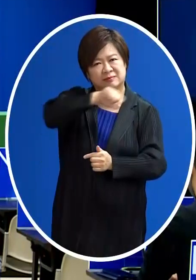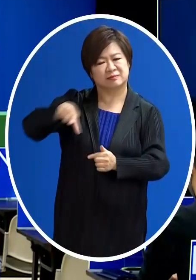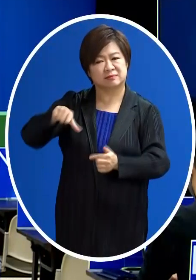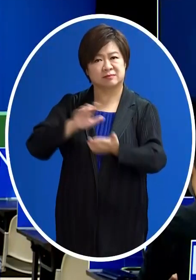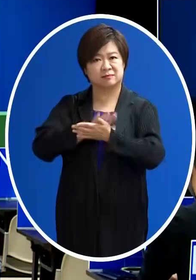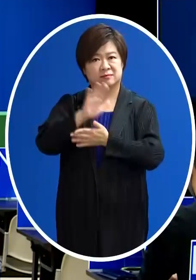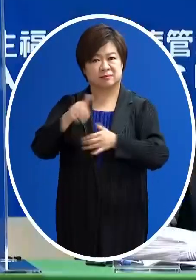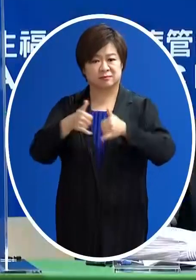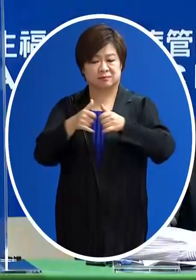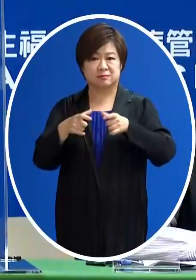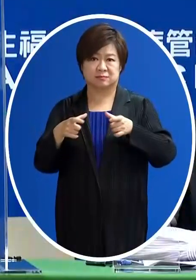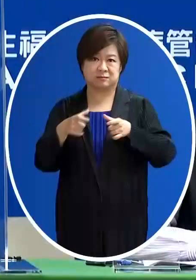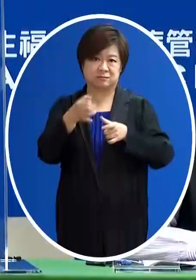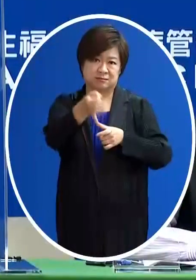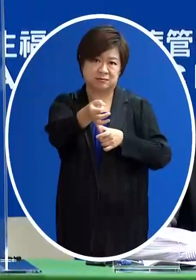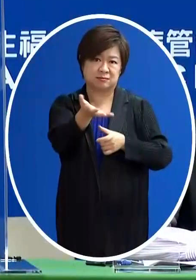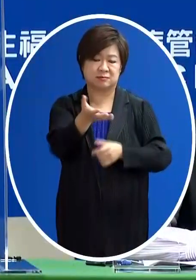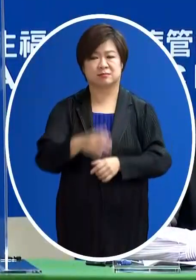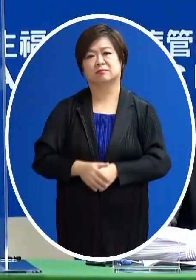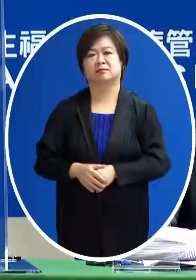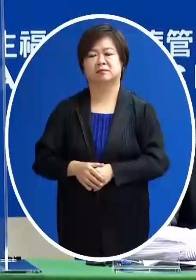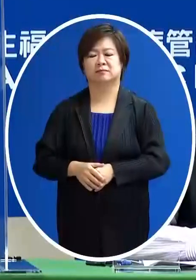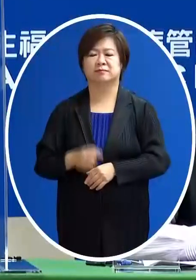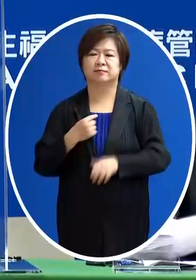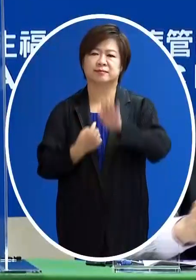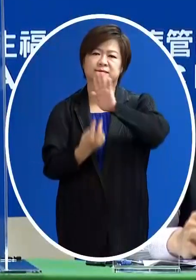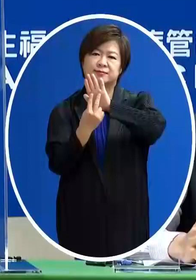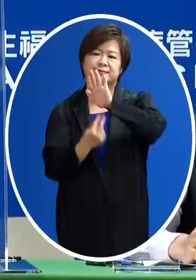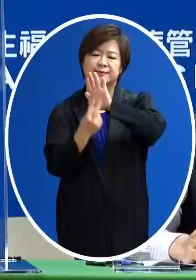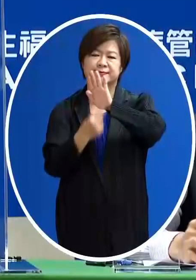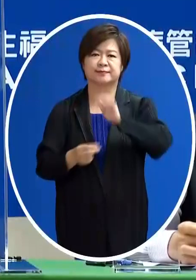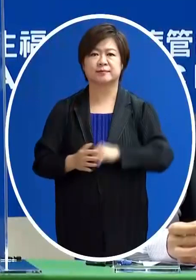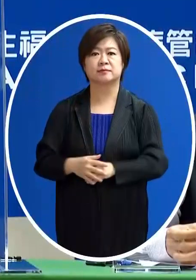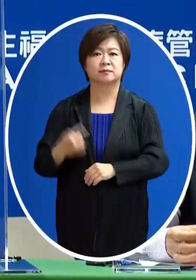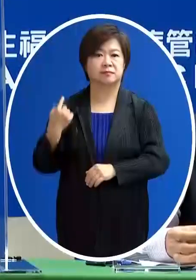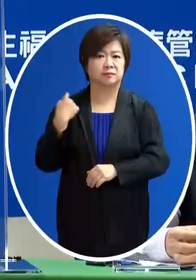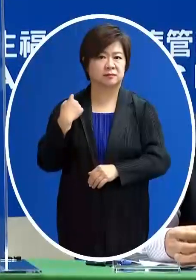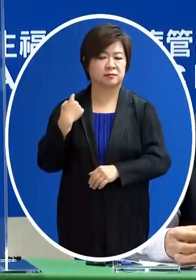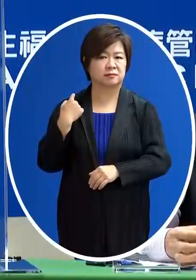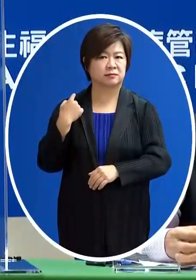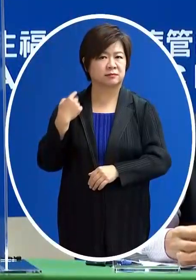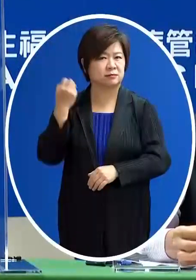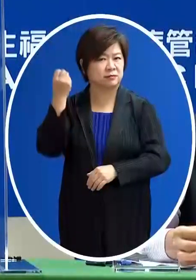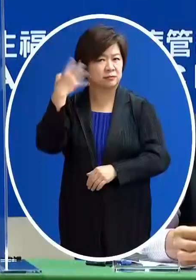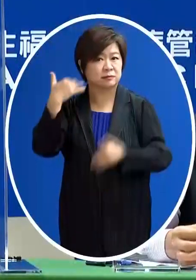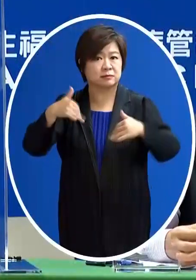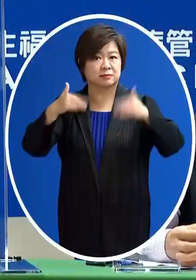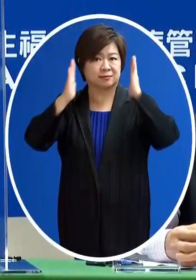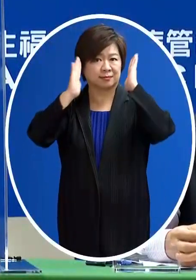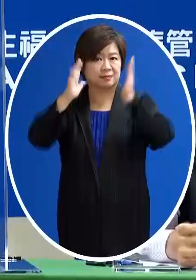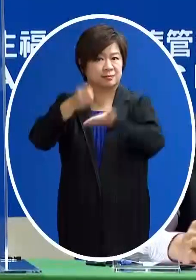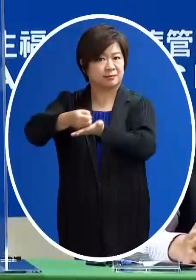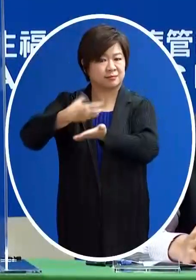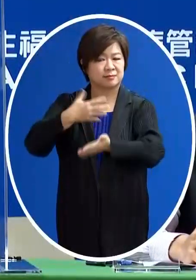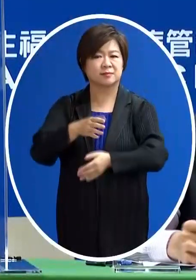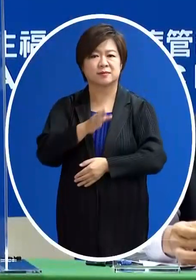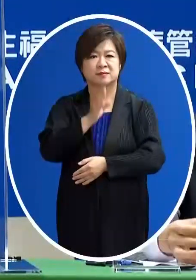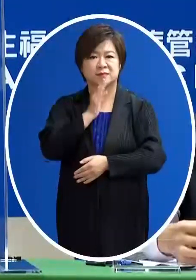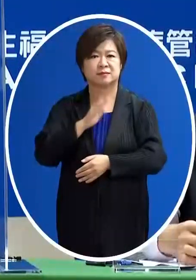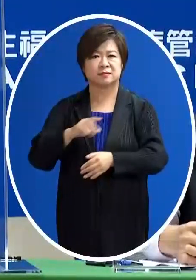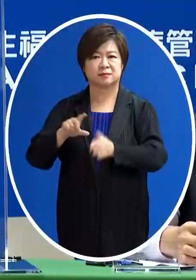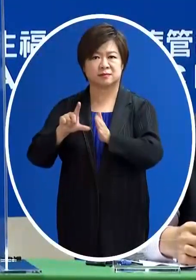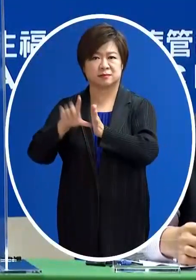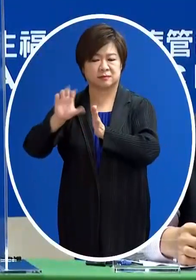謝謝大概分做幾個啦 昨天我是得到沒有正式的報告 是他們在第一個